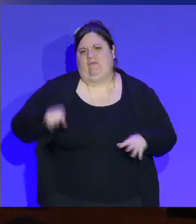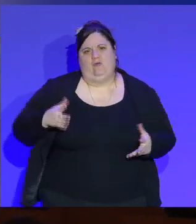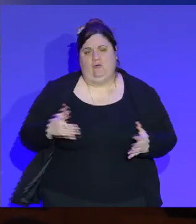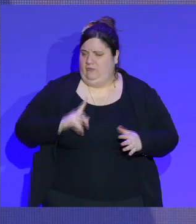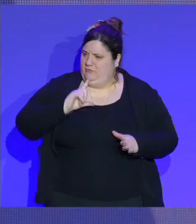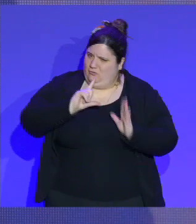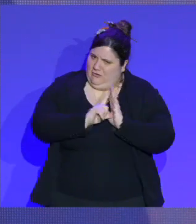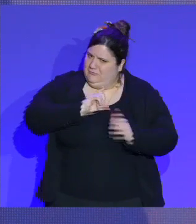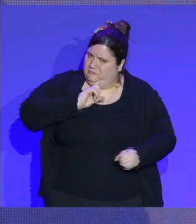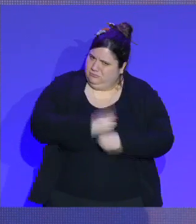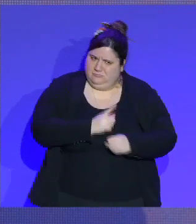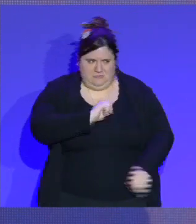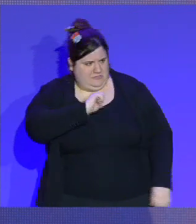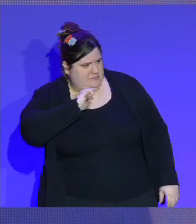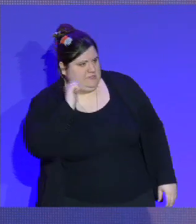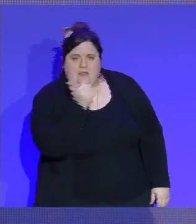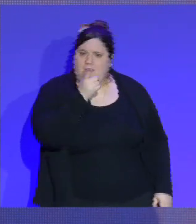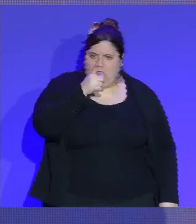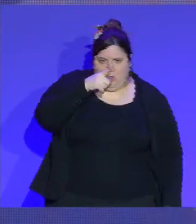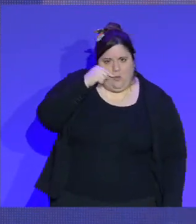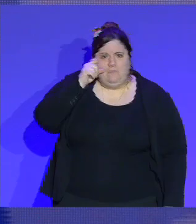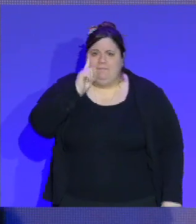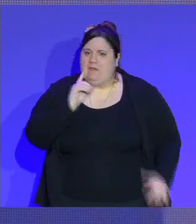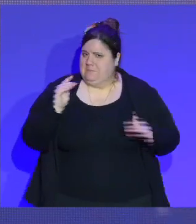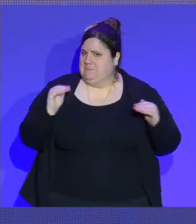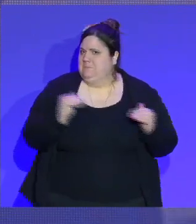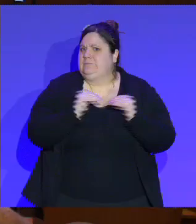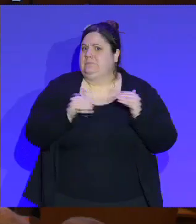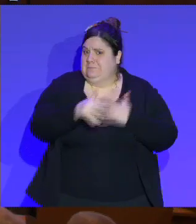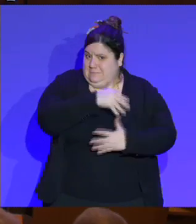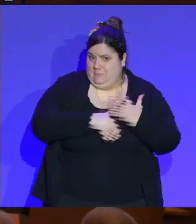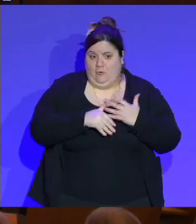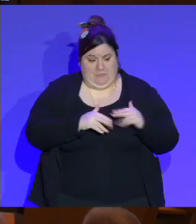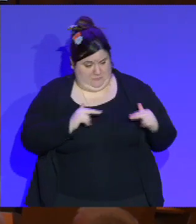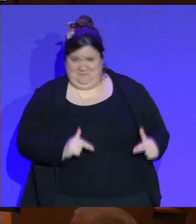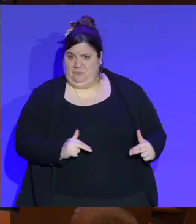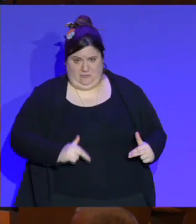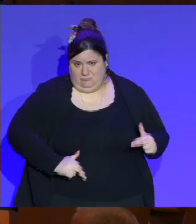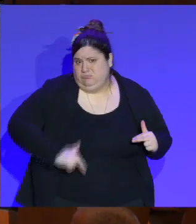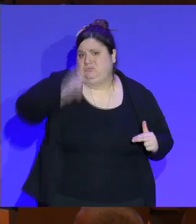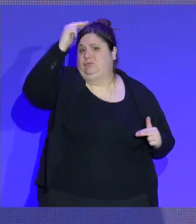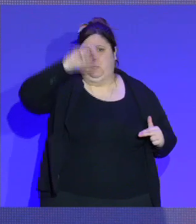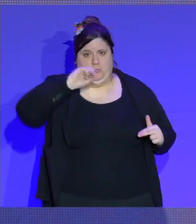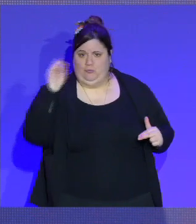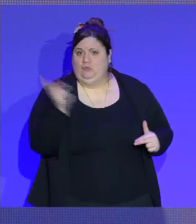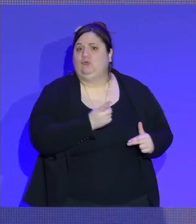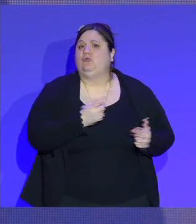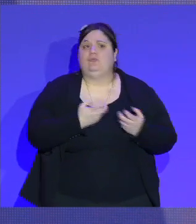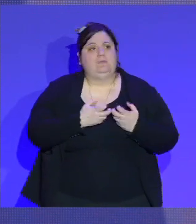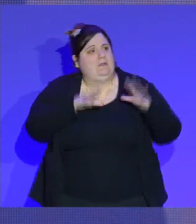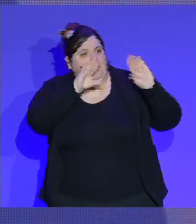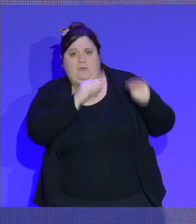obligation, cette responsabilité de faire en sorte que, dans toutes les instances, dans les postes de